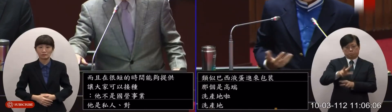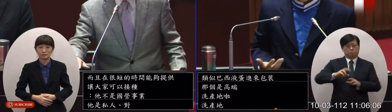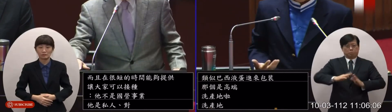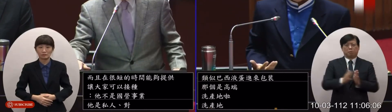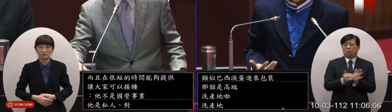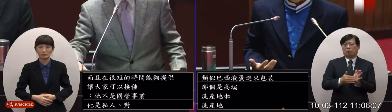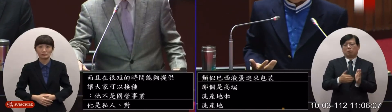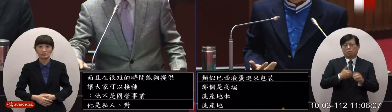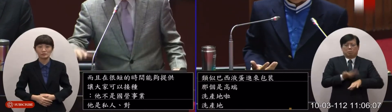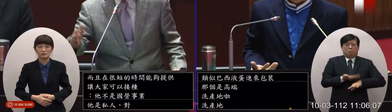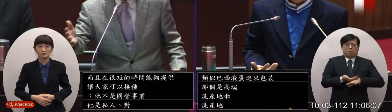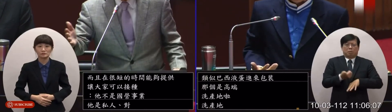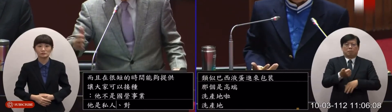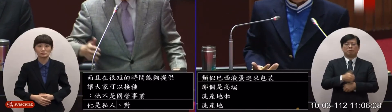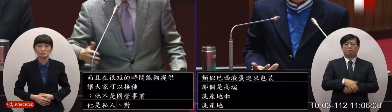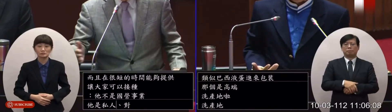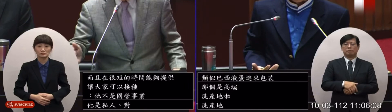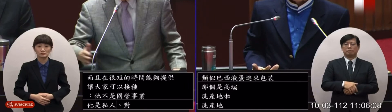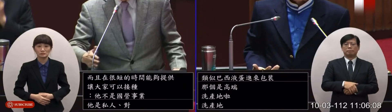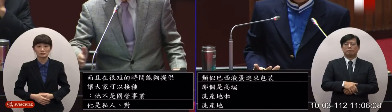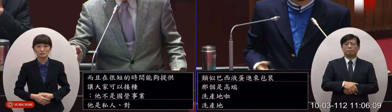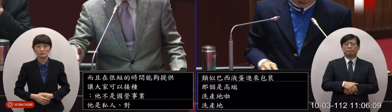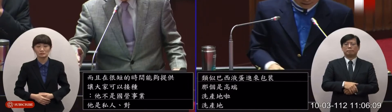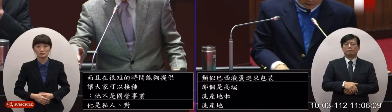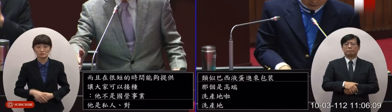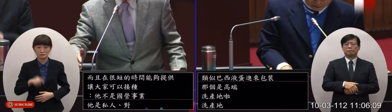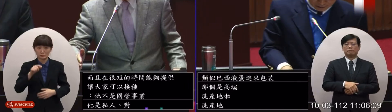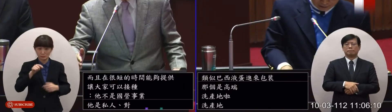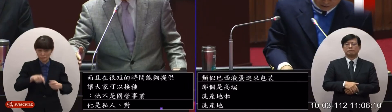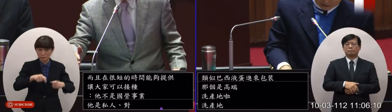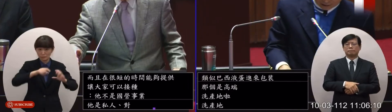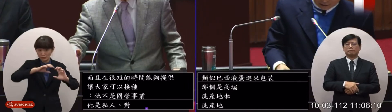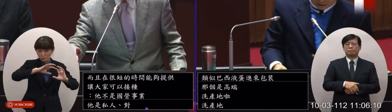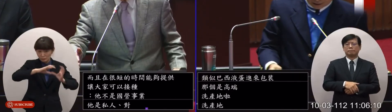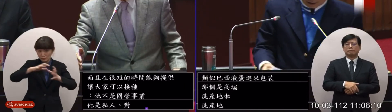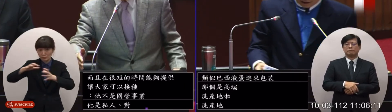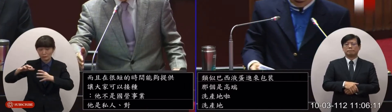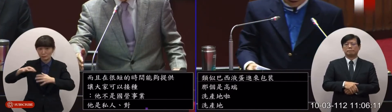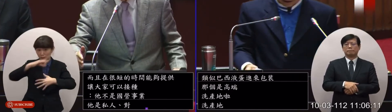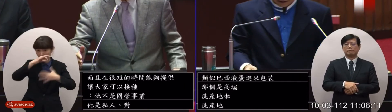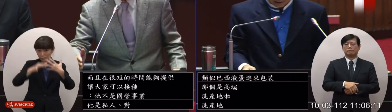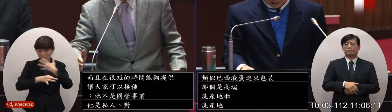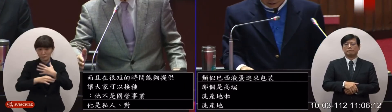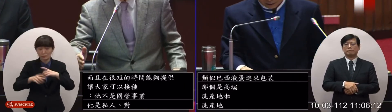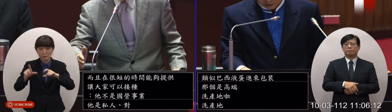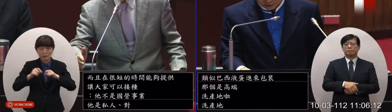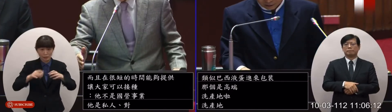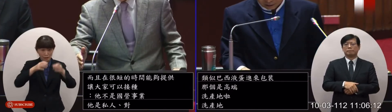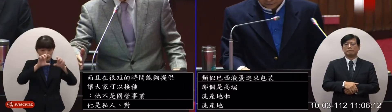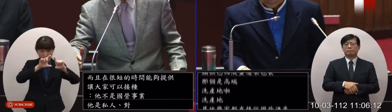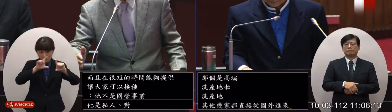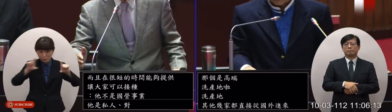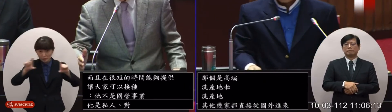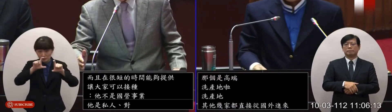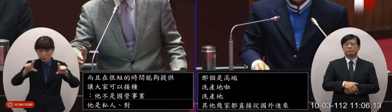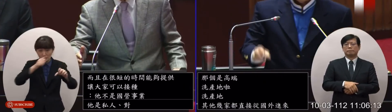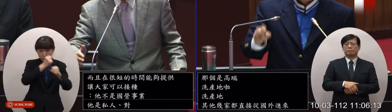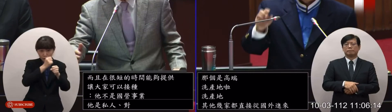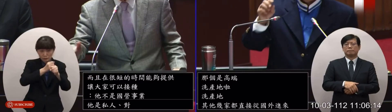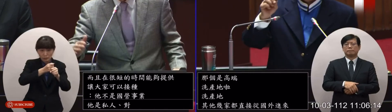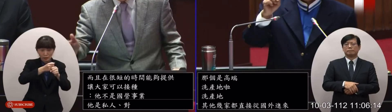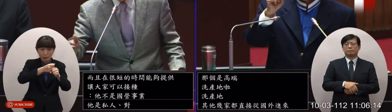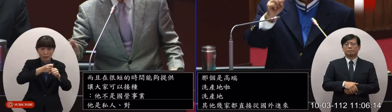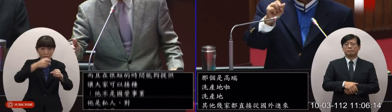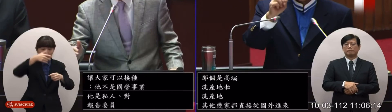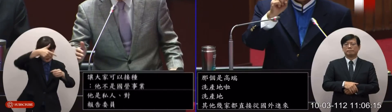大家比較放心一點啊這個在這一個國際上面齁那這種疫苗的製造充田